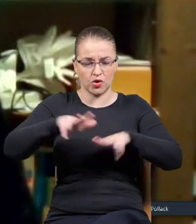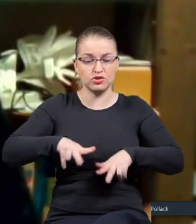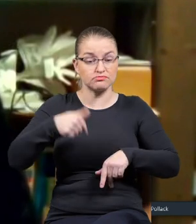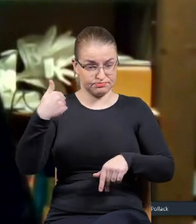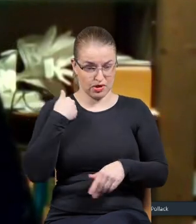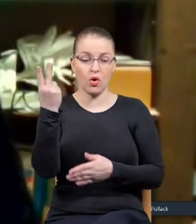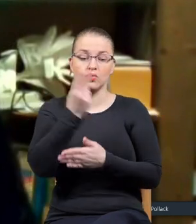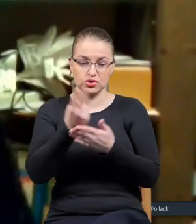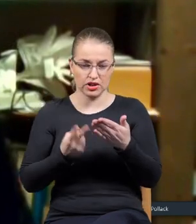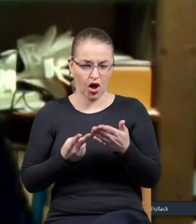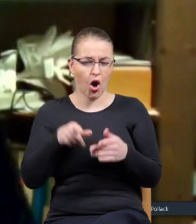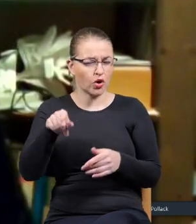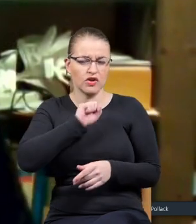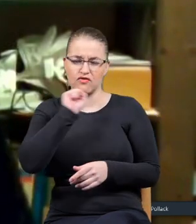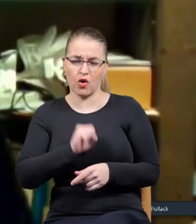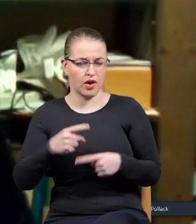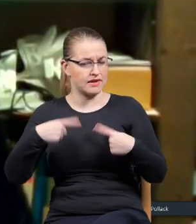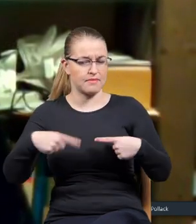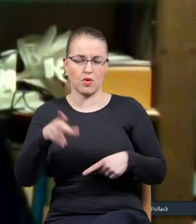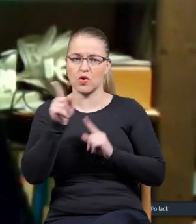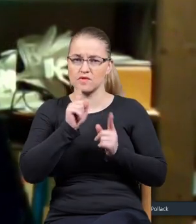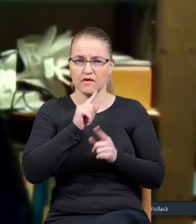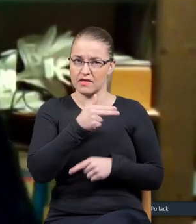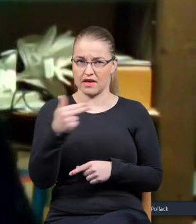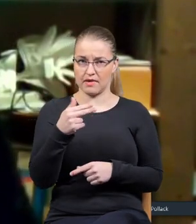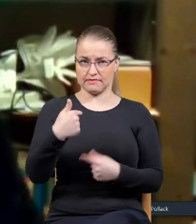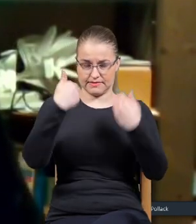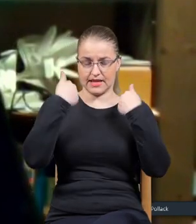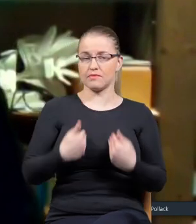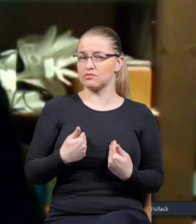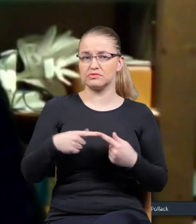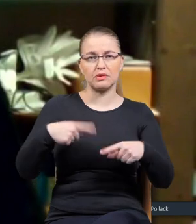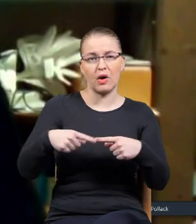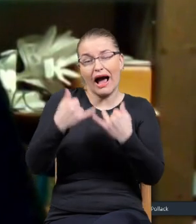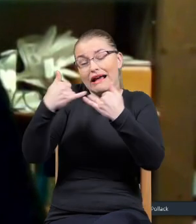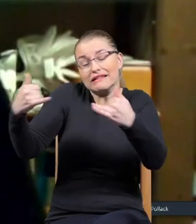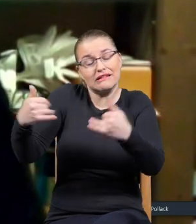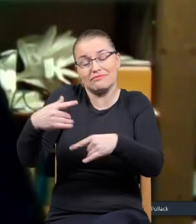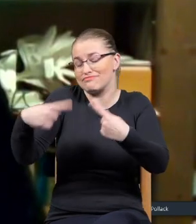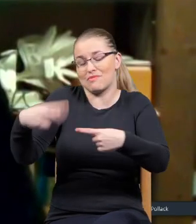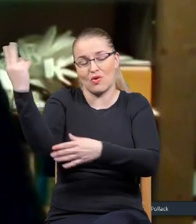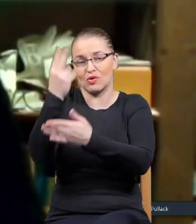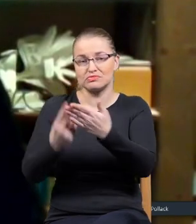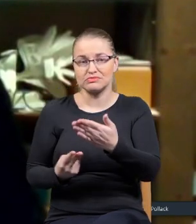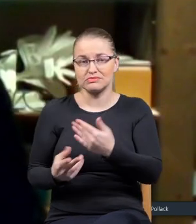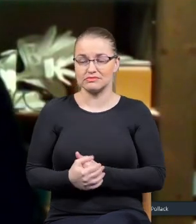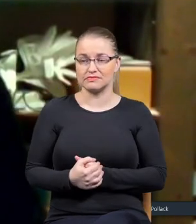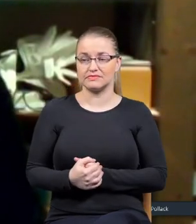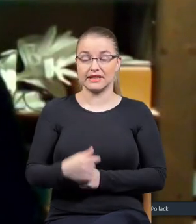czytali, ale oni w ogóle o tym nie rozmawiali ze mną, a innych chyba nie czytali. Bo ja tutaj,